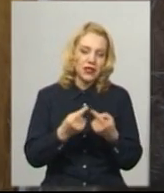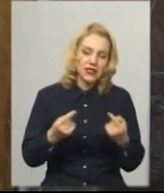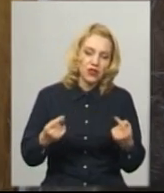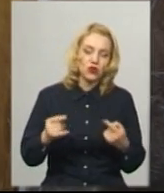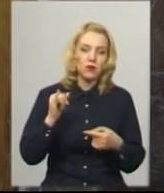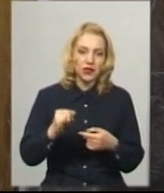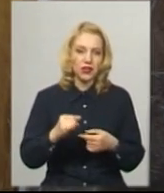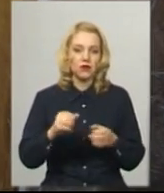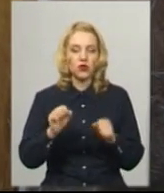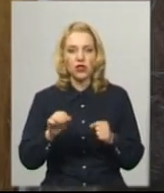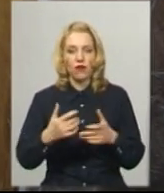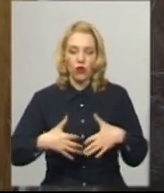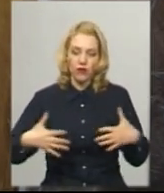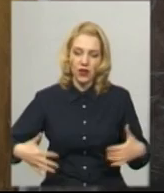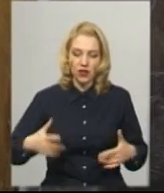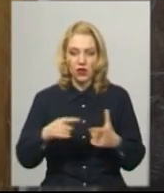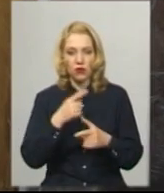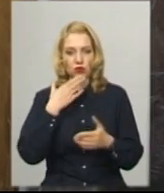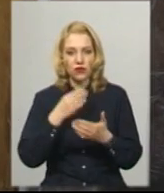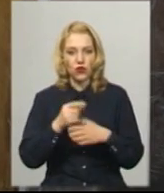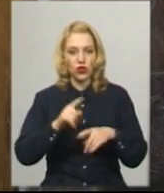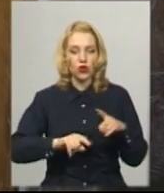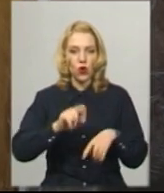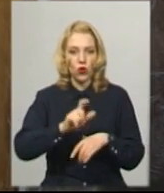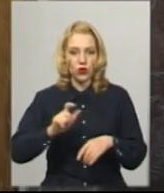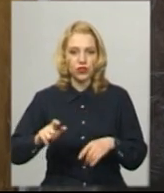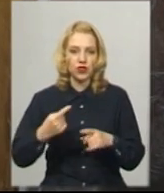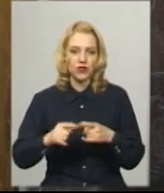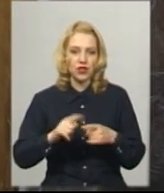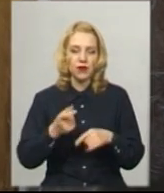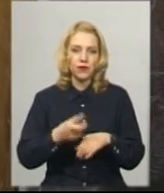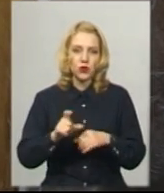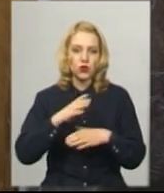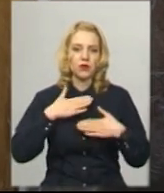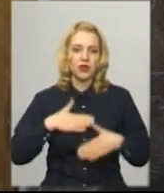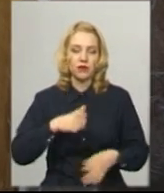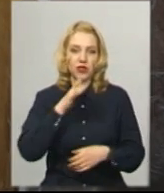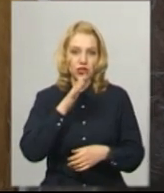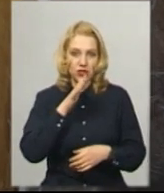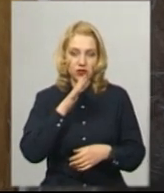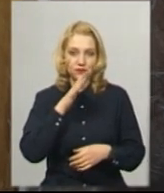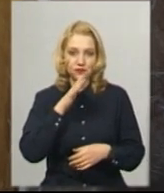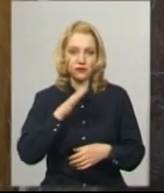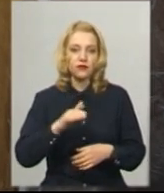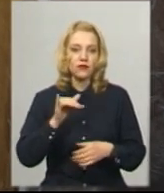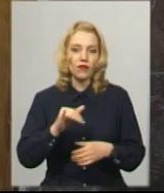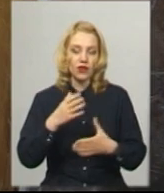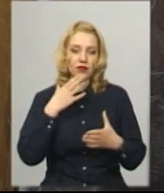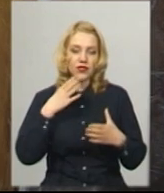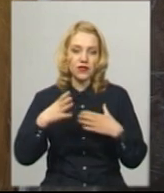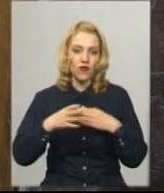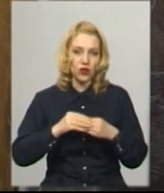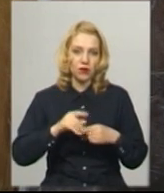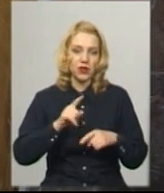використовуючи, можливо, тварин або своїх родичів. Це дуже приємний час, і зі своїми